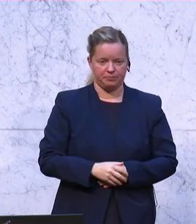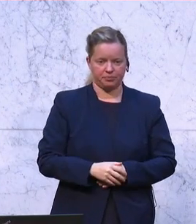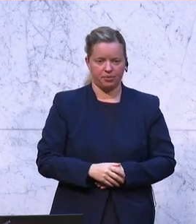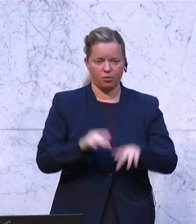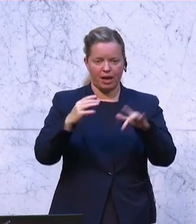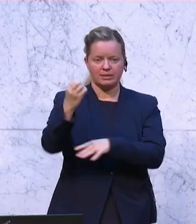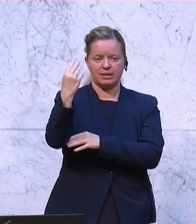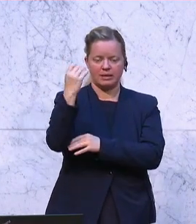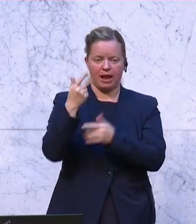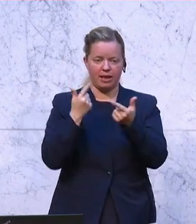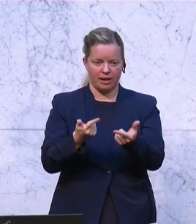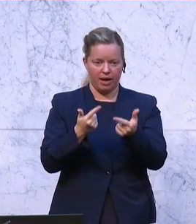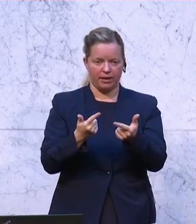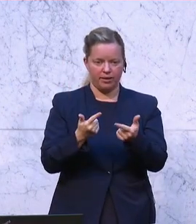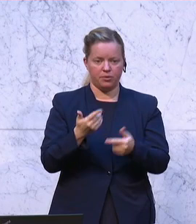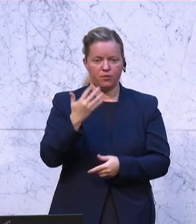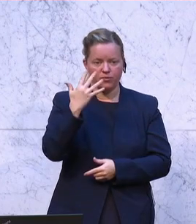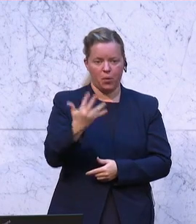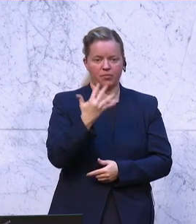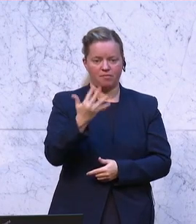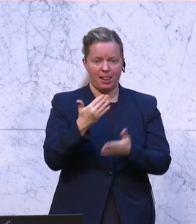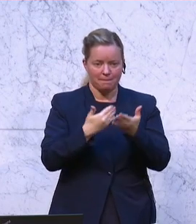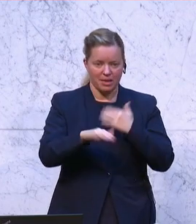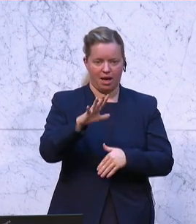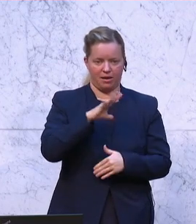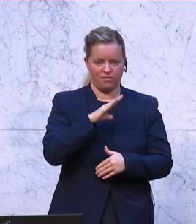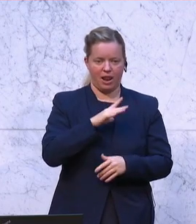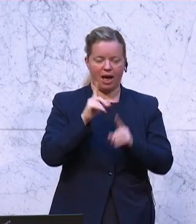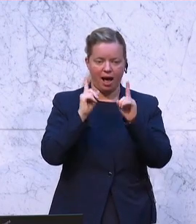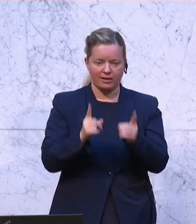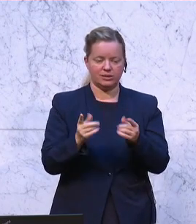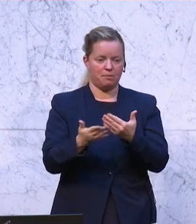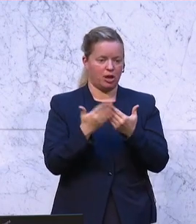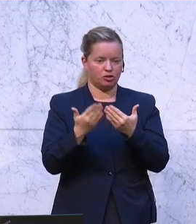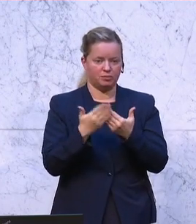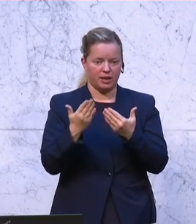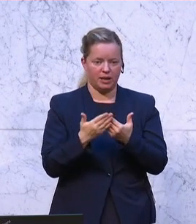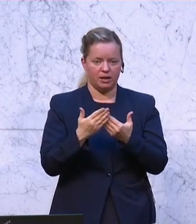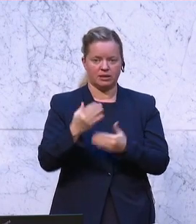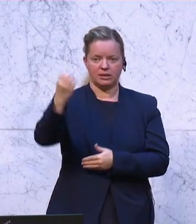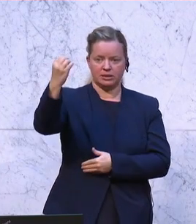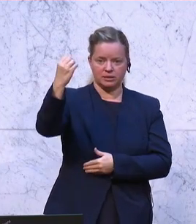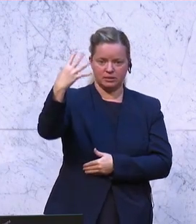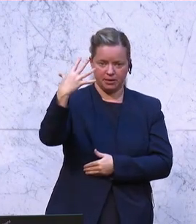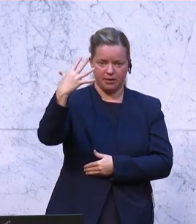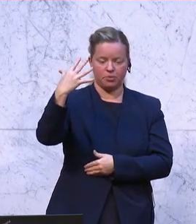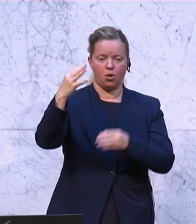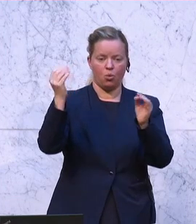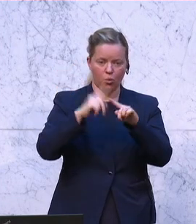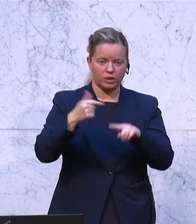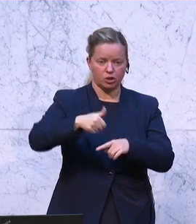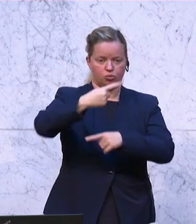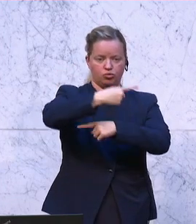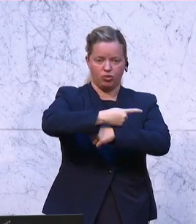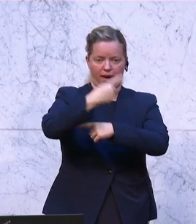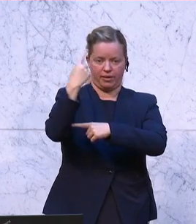fünfmal gefährlicher ist, im Gegensatz, wenn eine Signalanlage und ein Schranken sich dort